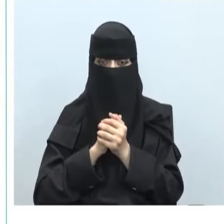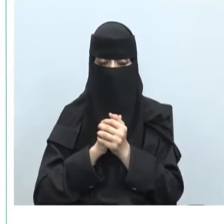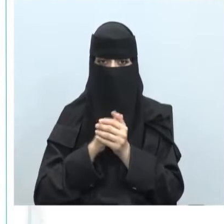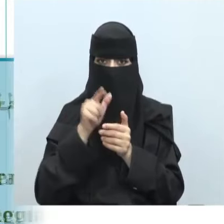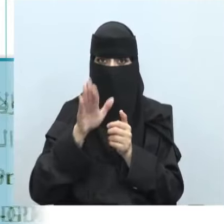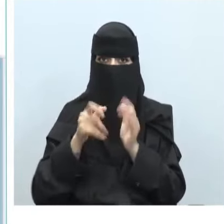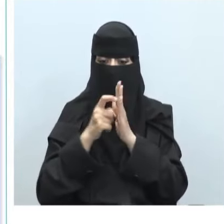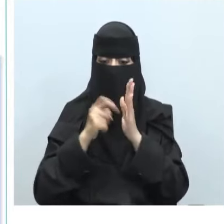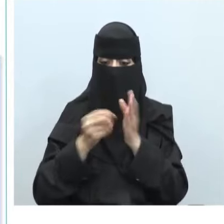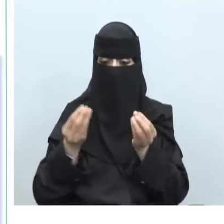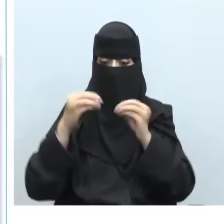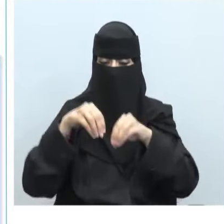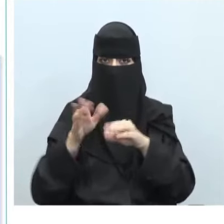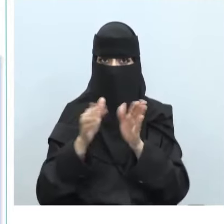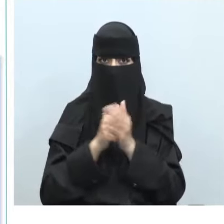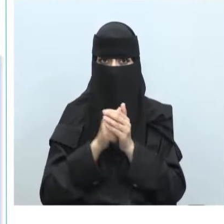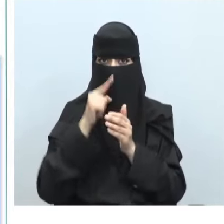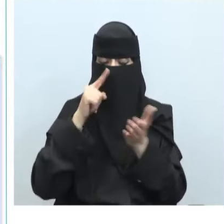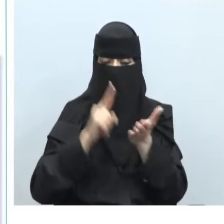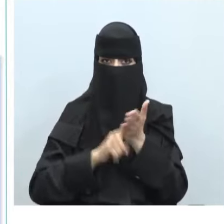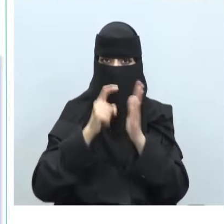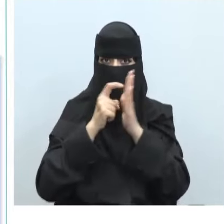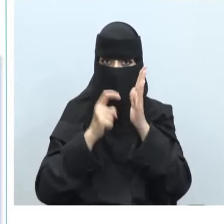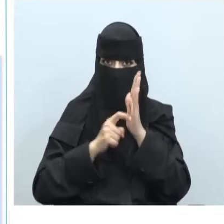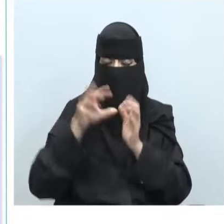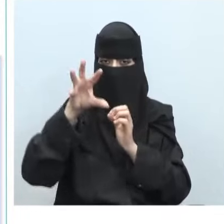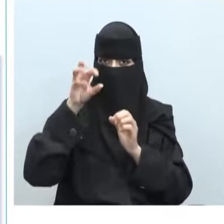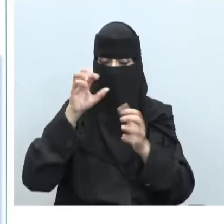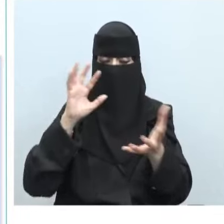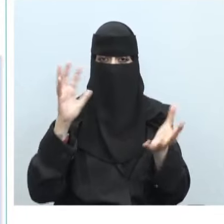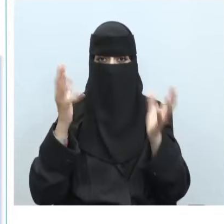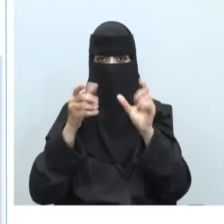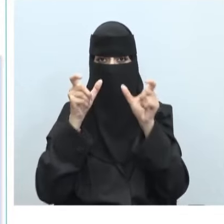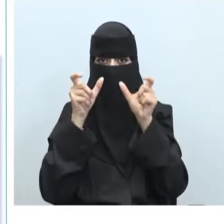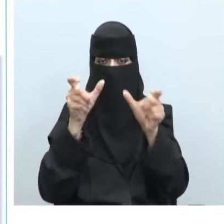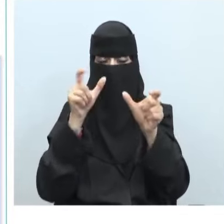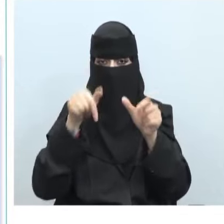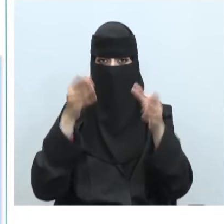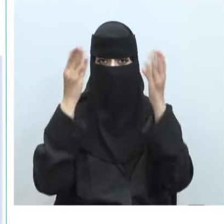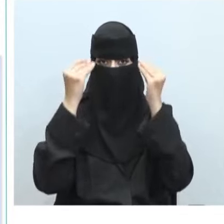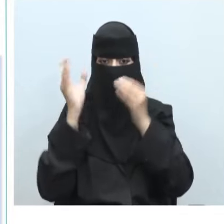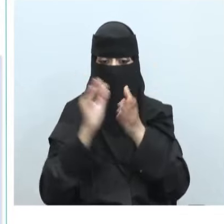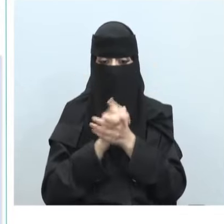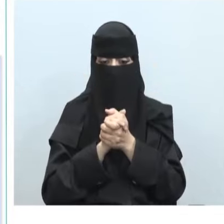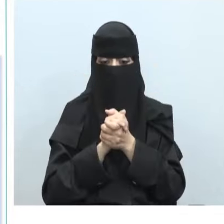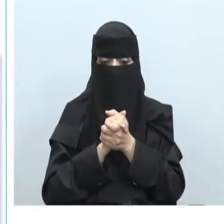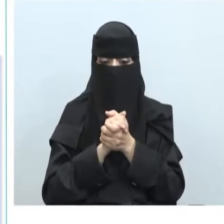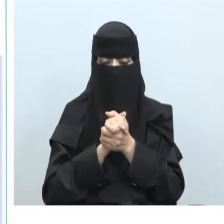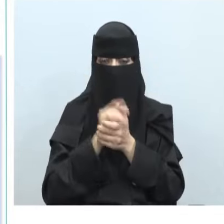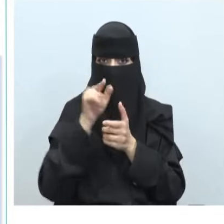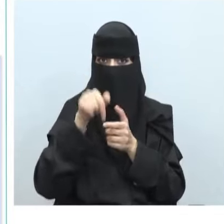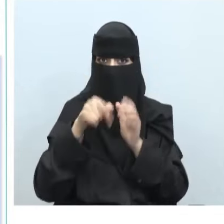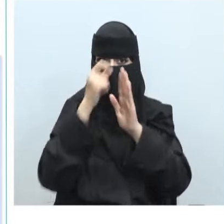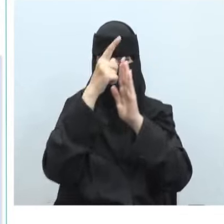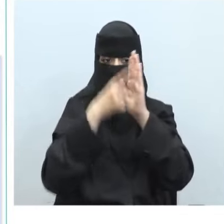القوانين الأخرى في الاتحاد الأوروبي النظام الأوروبي العام لحماية البيانات هي